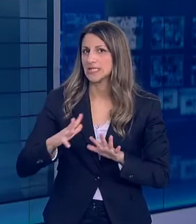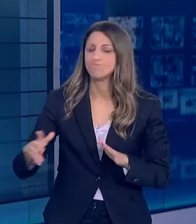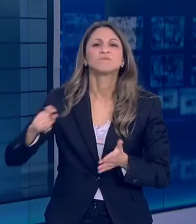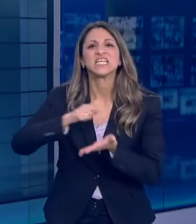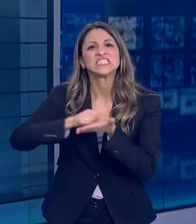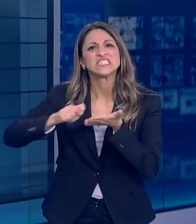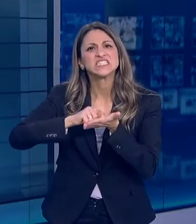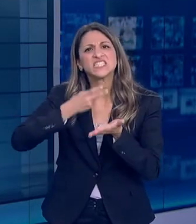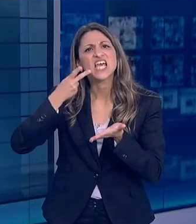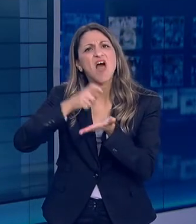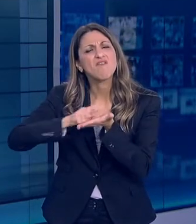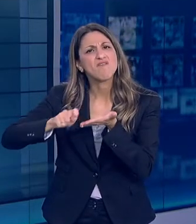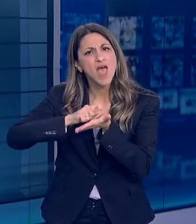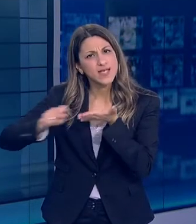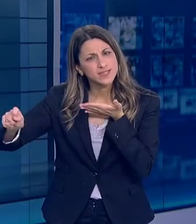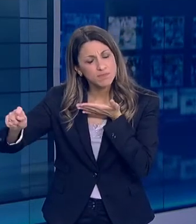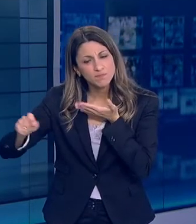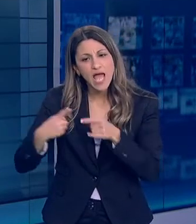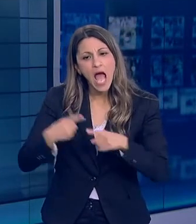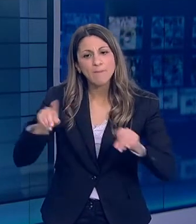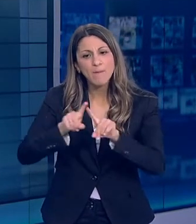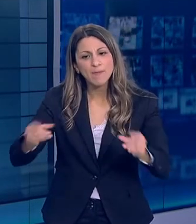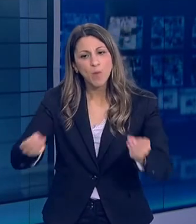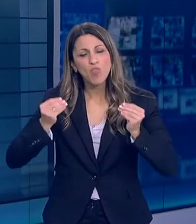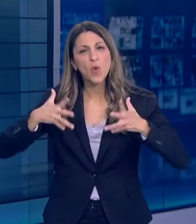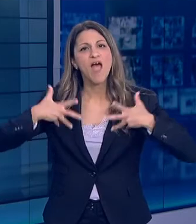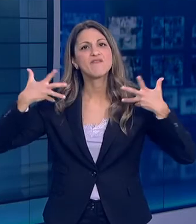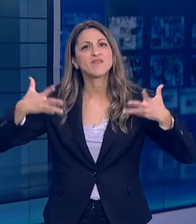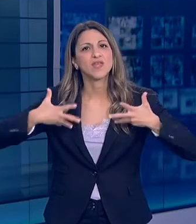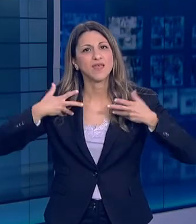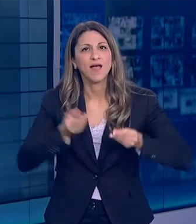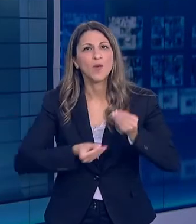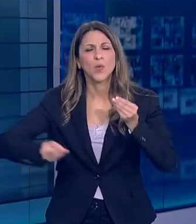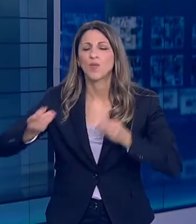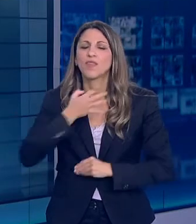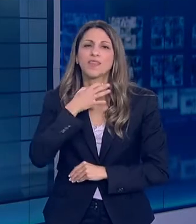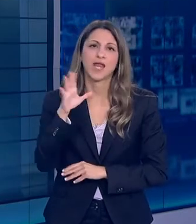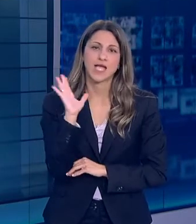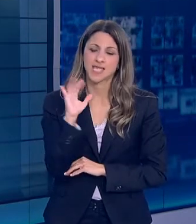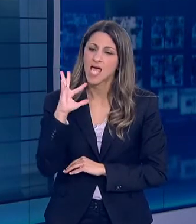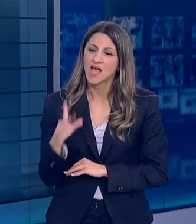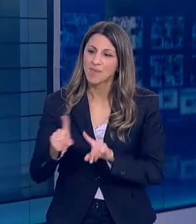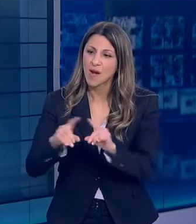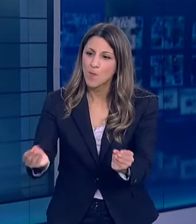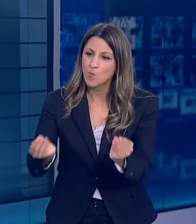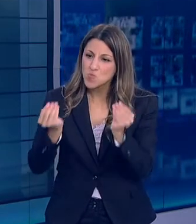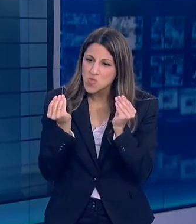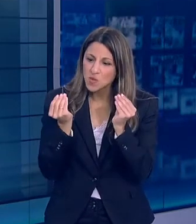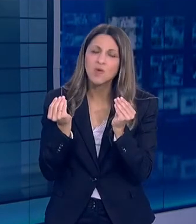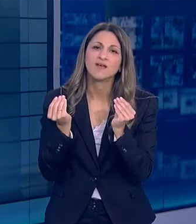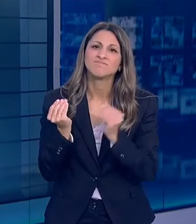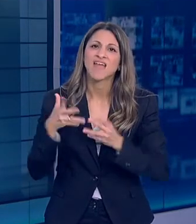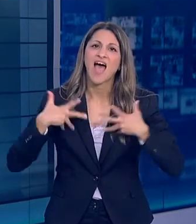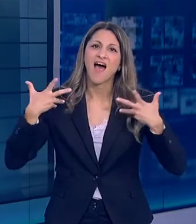Μπορώ να γίνω ευτυχισμένος με τα πιο απλά πράγματα και με τα πιο μικρά με τα καθημερινότερα των καθημερινών